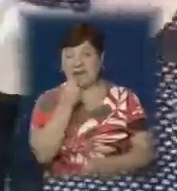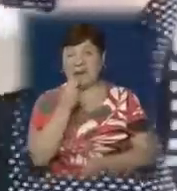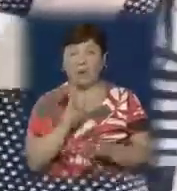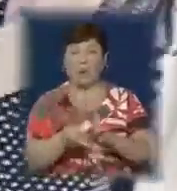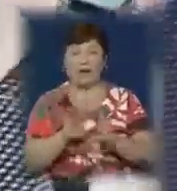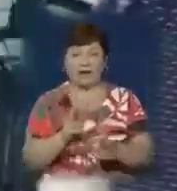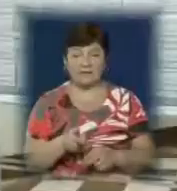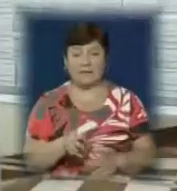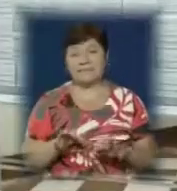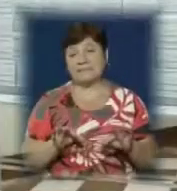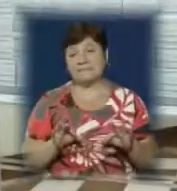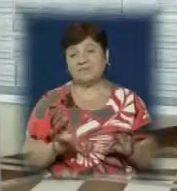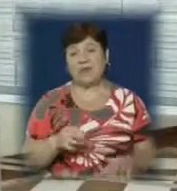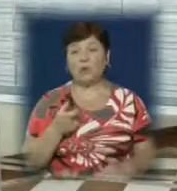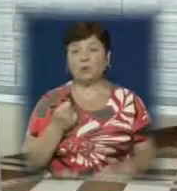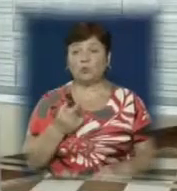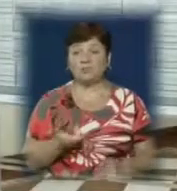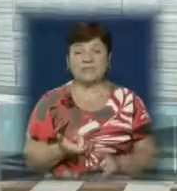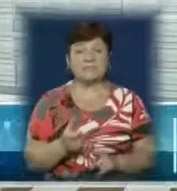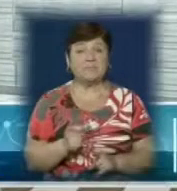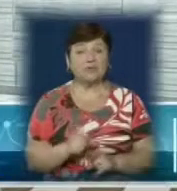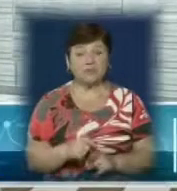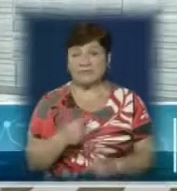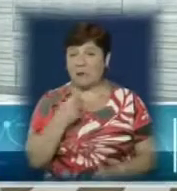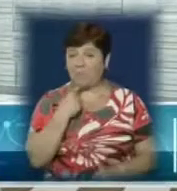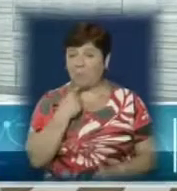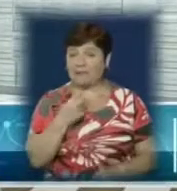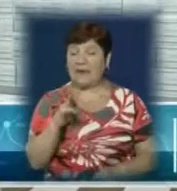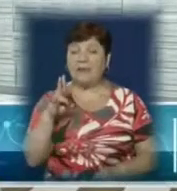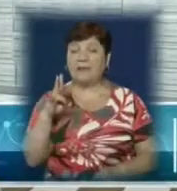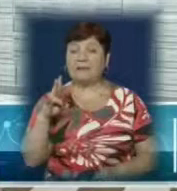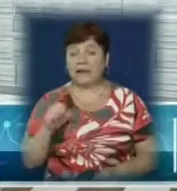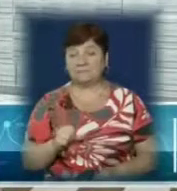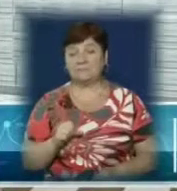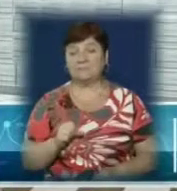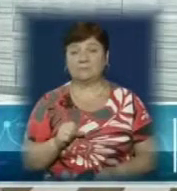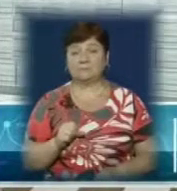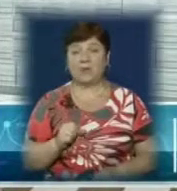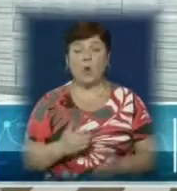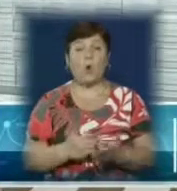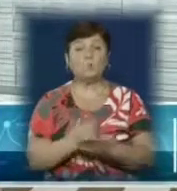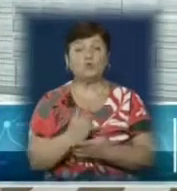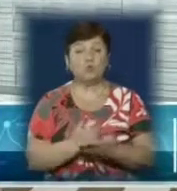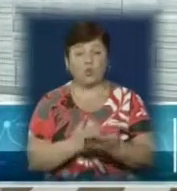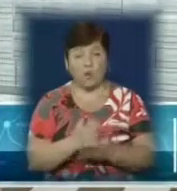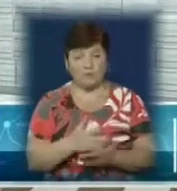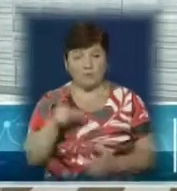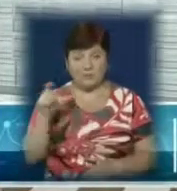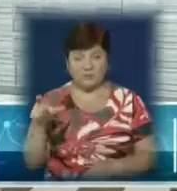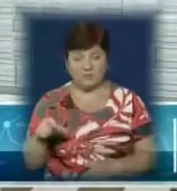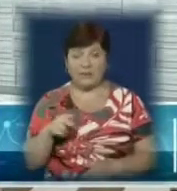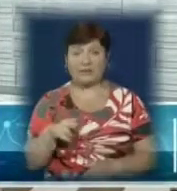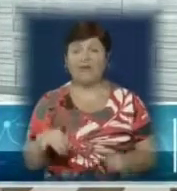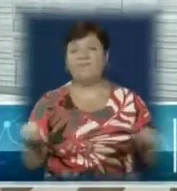період, звичайно, трошки збільшується попит на обслуговуючий персонал у кафе,